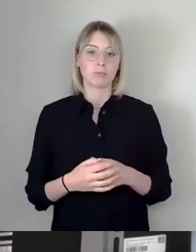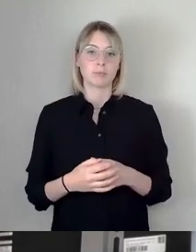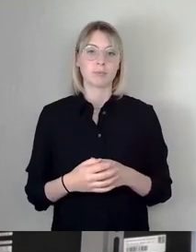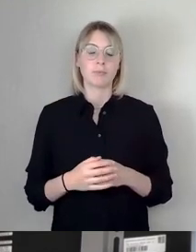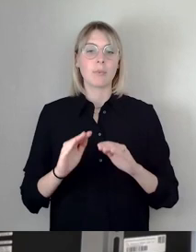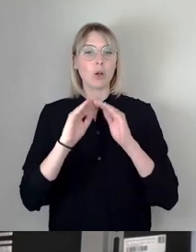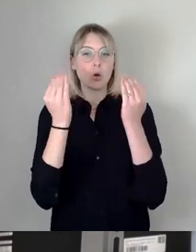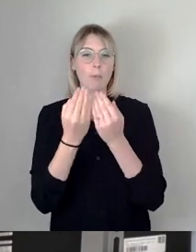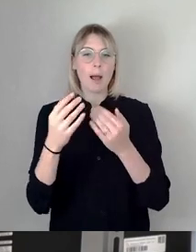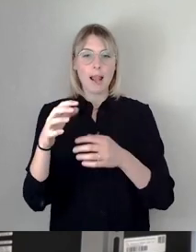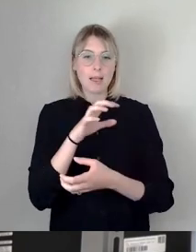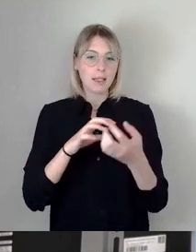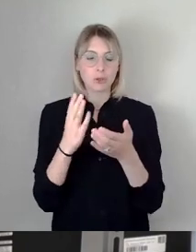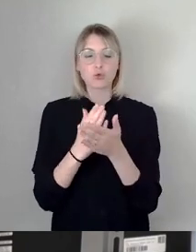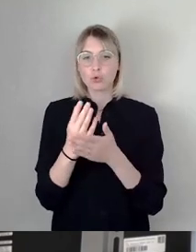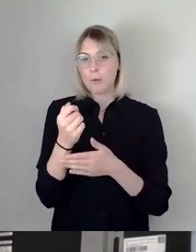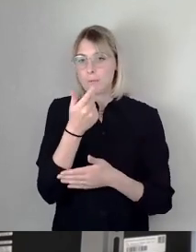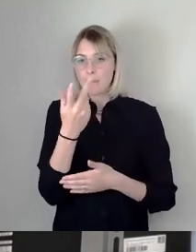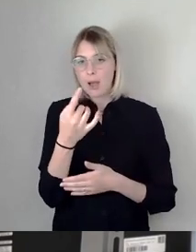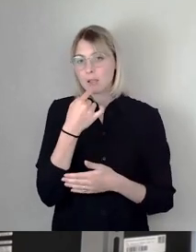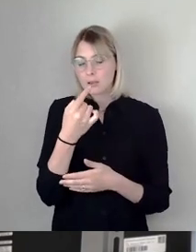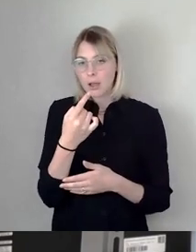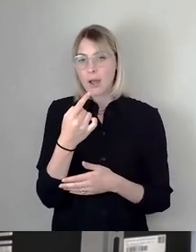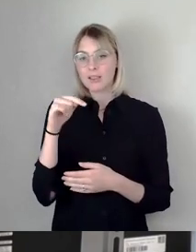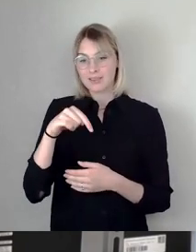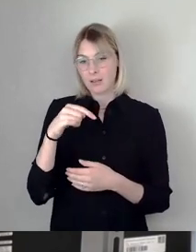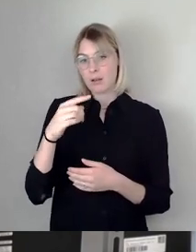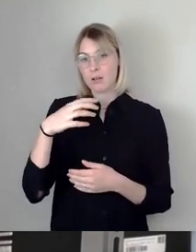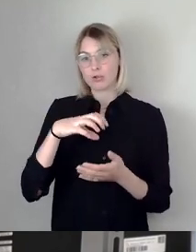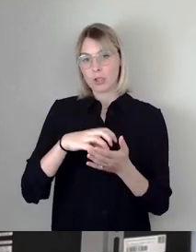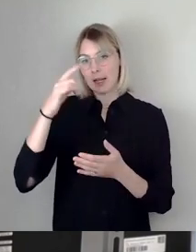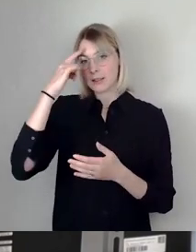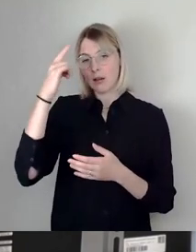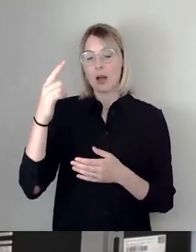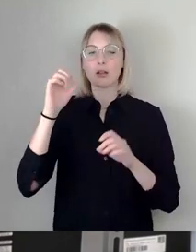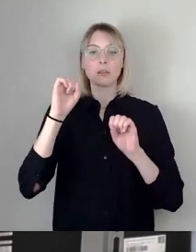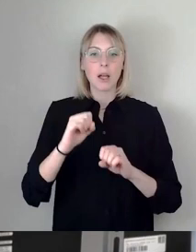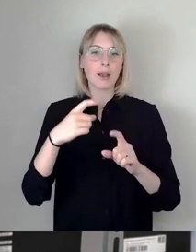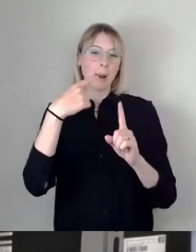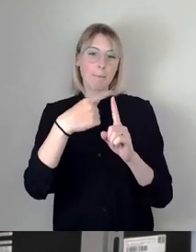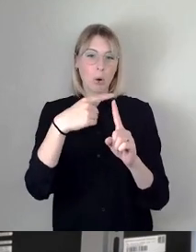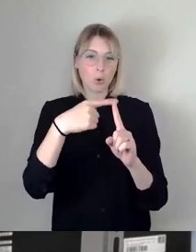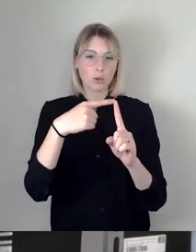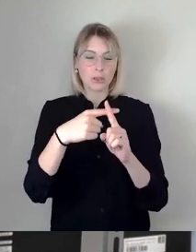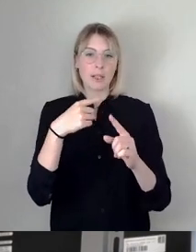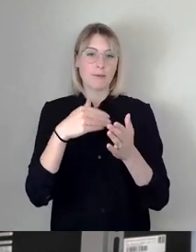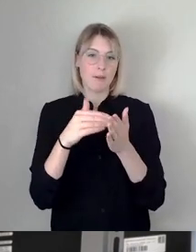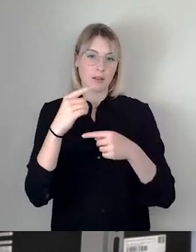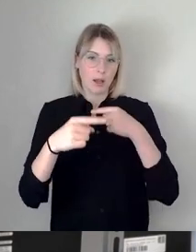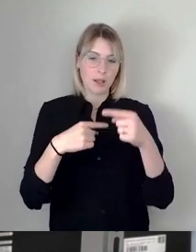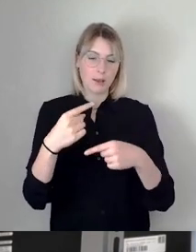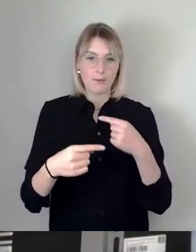bereits genannt, konnte auch dieser Rat zu mancher Wohltat in einem ganz positiven Sinn für die Menschen dieser Stadt